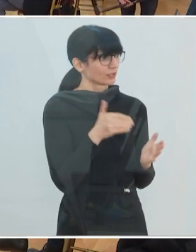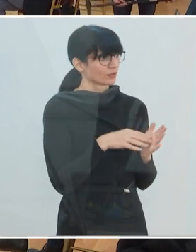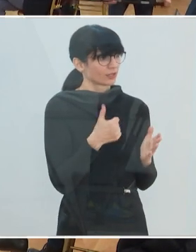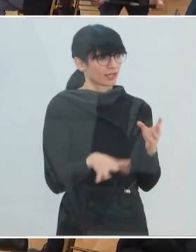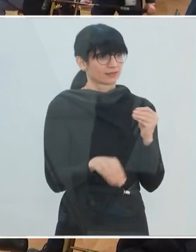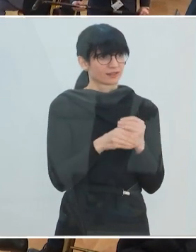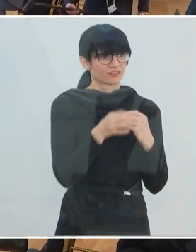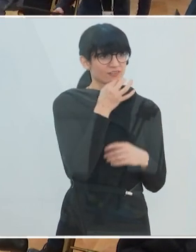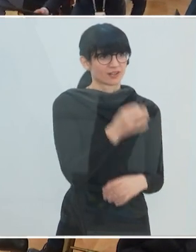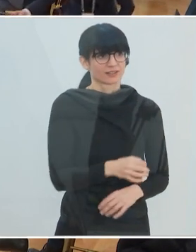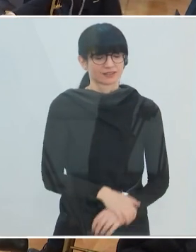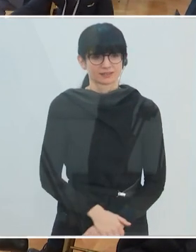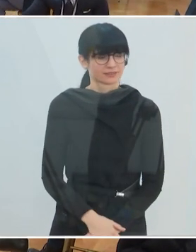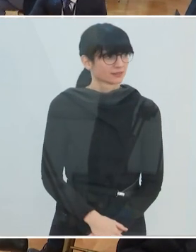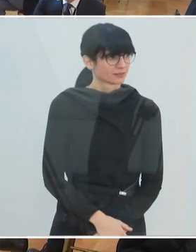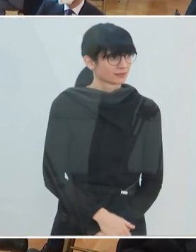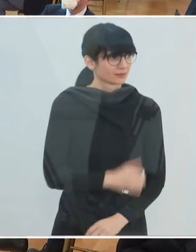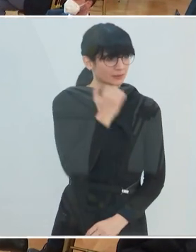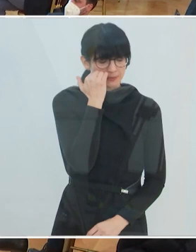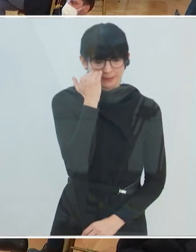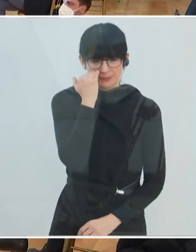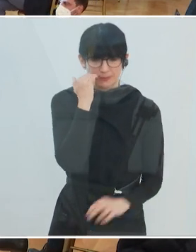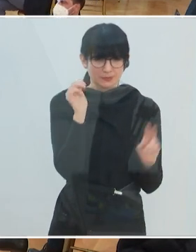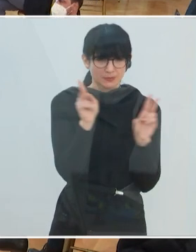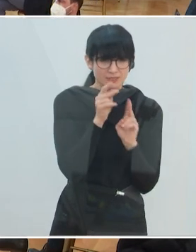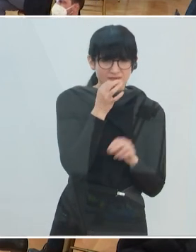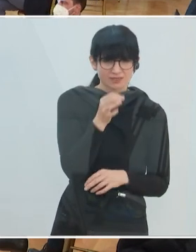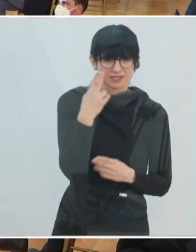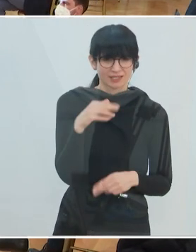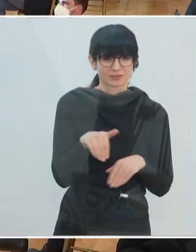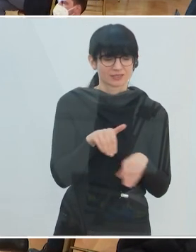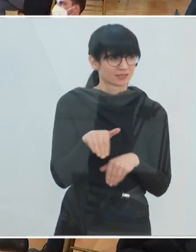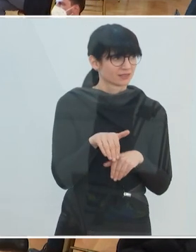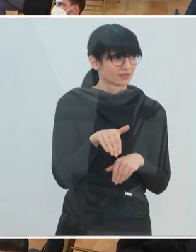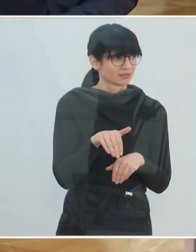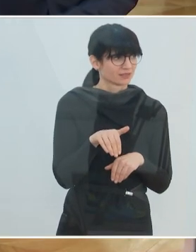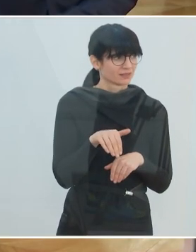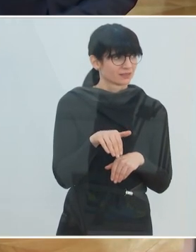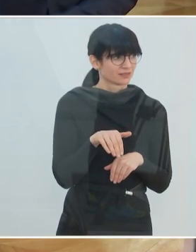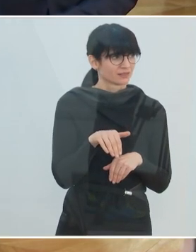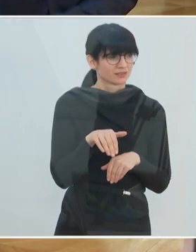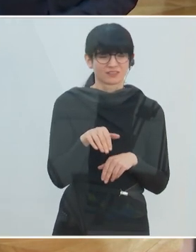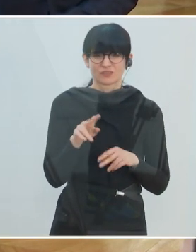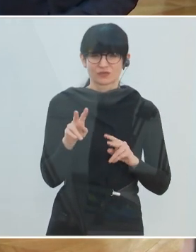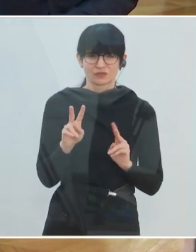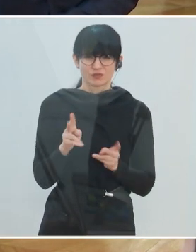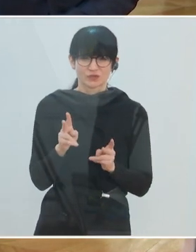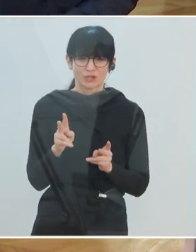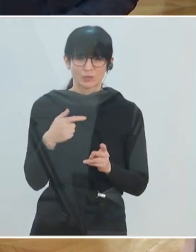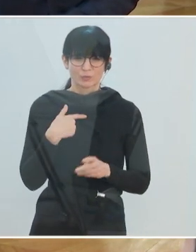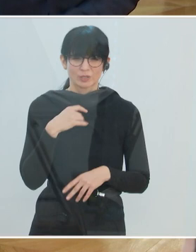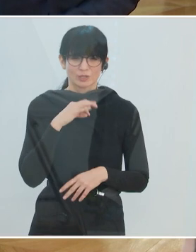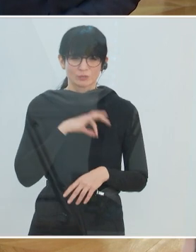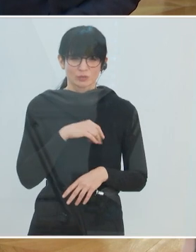Gut. Bitte sehr. Eine kurze Frage, Herr Minister. Warum nehmen Sie das als psychosoziale Prävention?